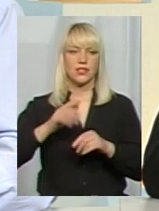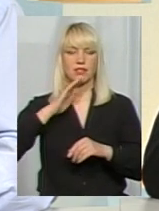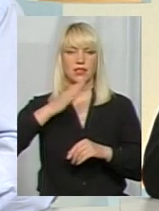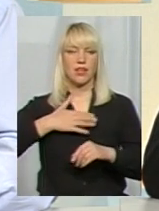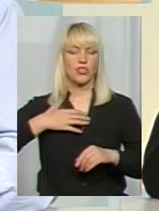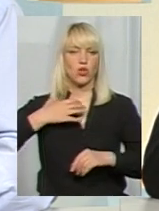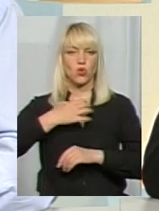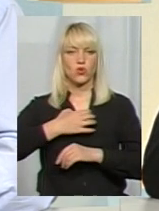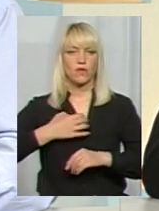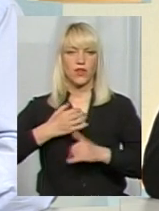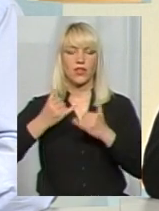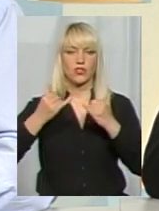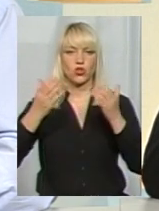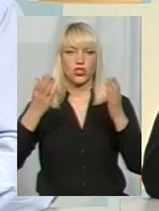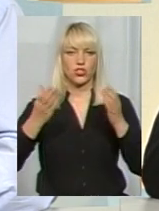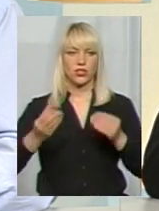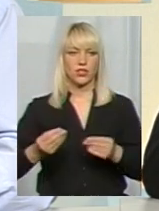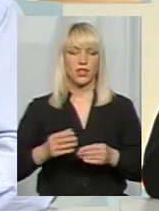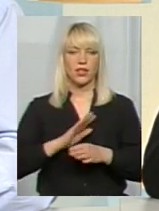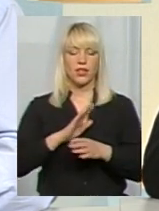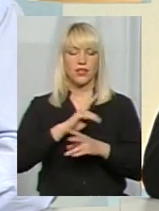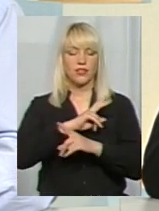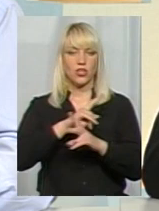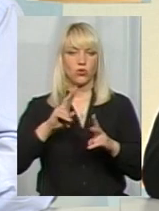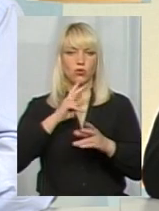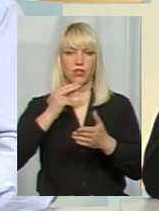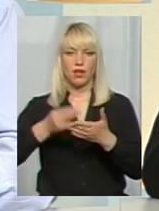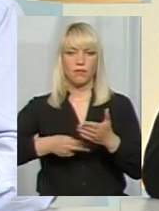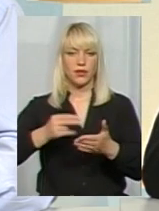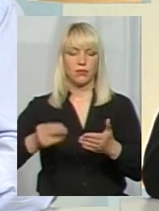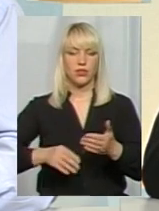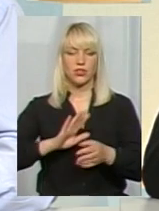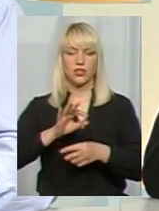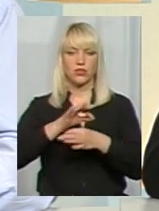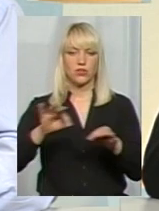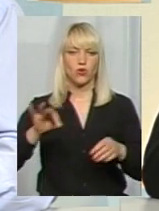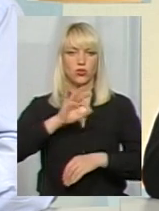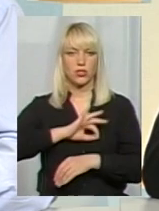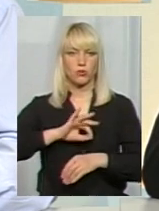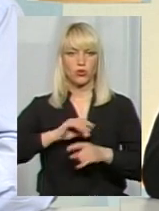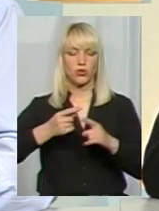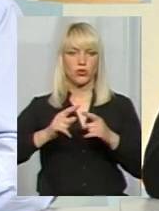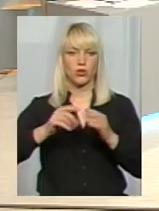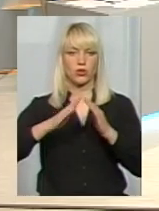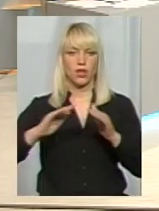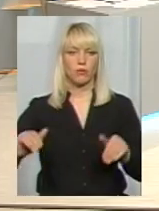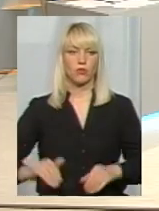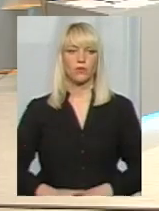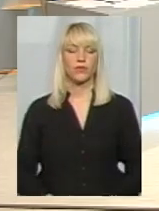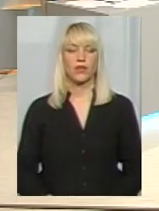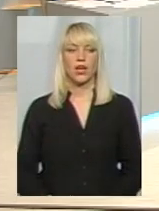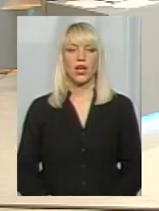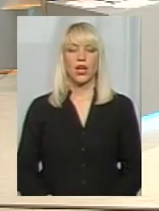саме основне на сьогоднішній день, не підпише, не поставить цей підпис і не дозволить експлуатацію до того чи іншого табору. А скажи, будь ласка,